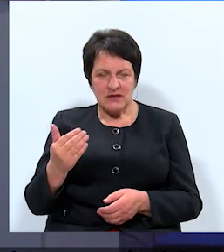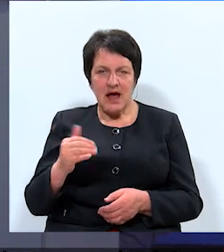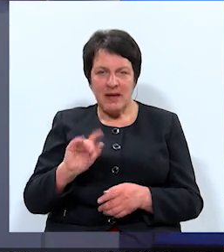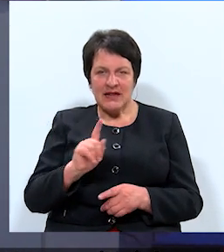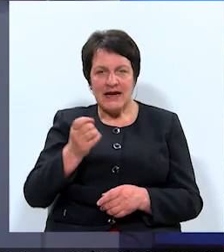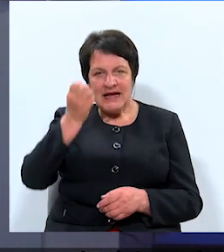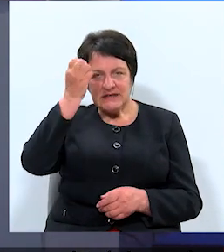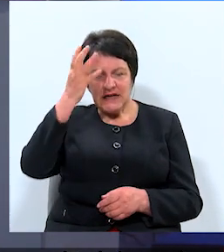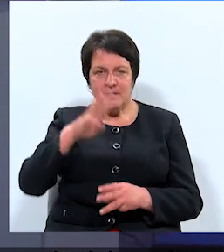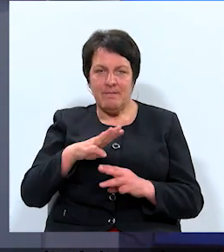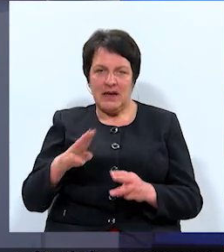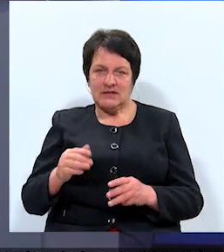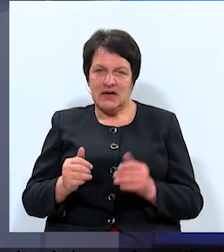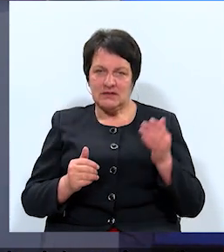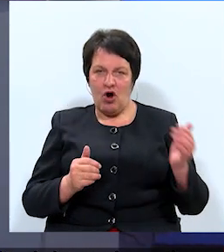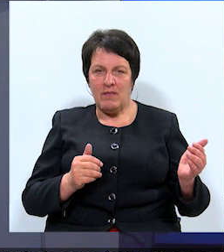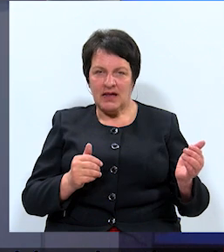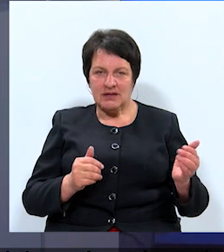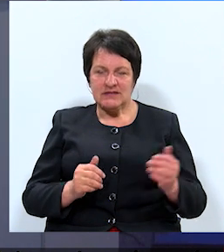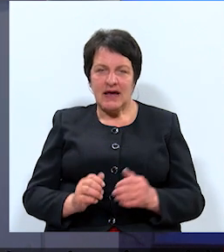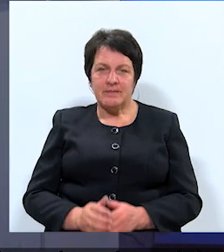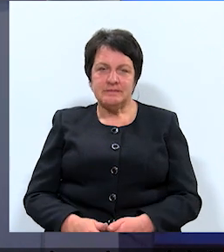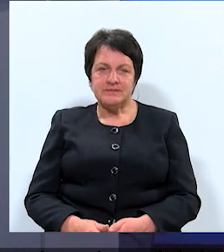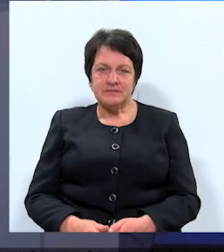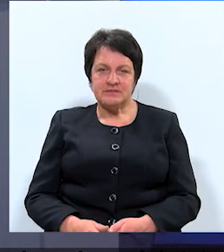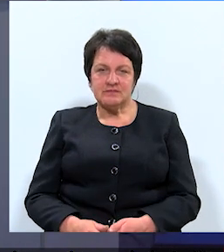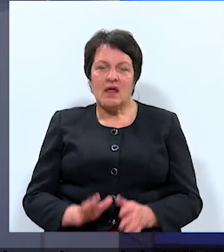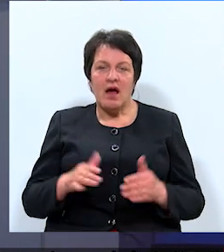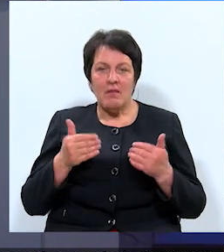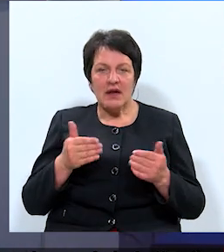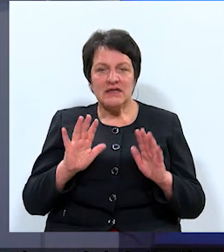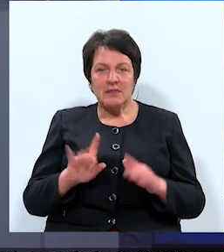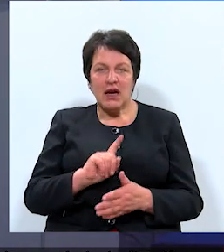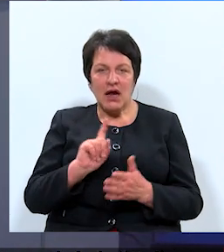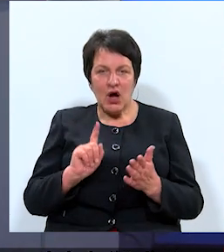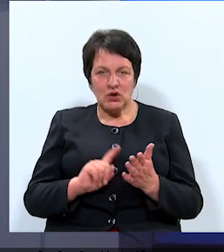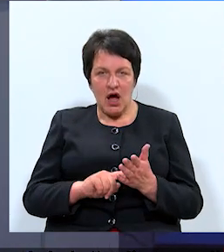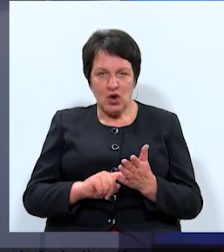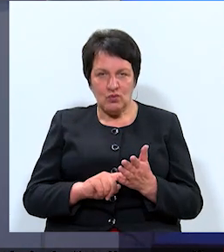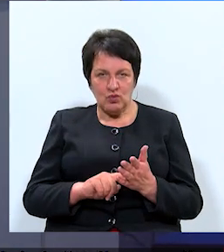izglītības ministries kompetence? Paldies par jautājumu.